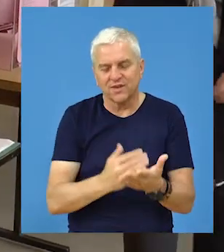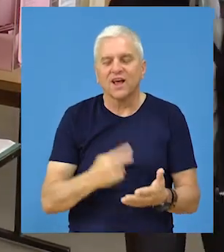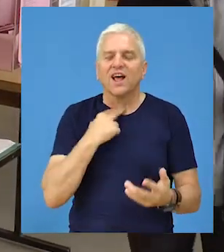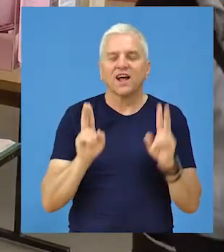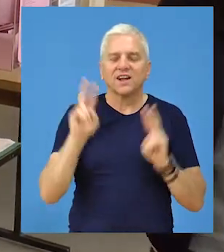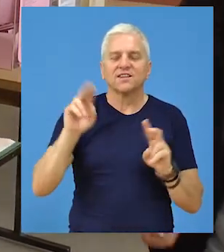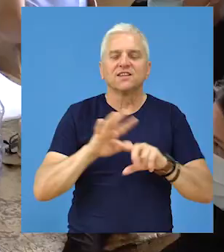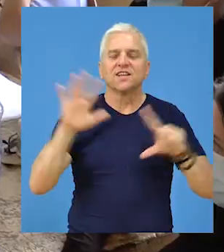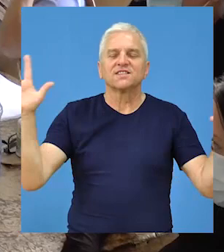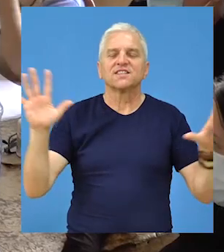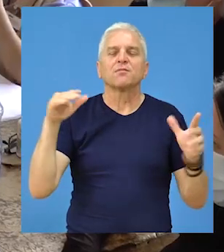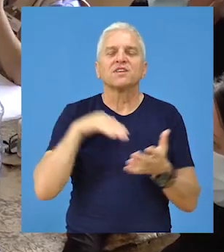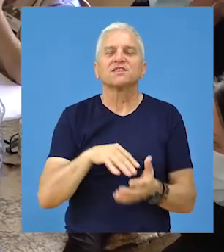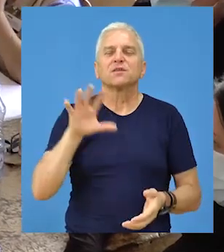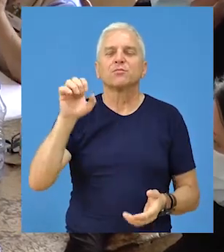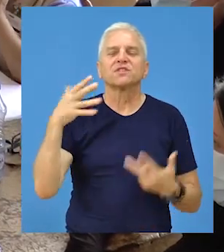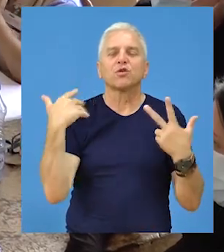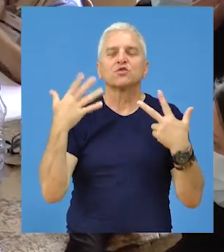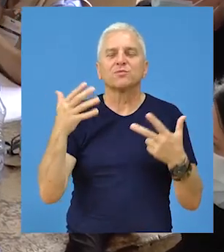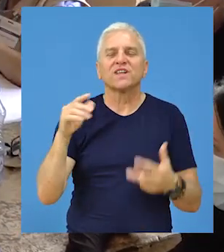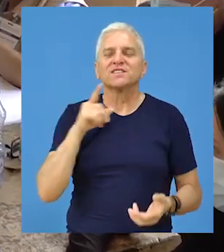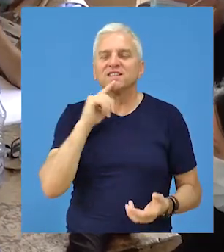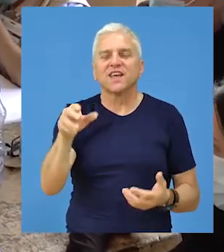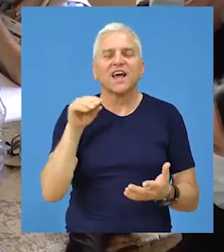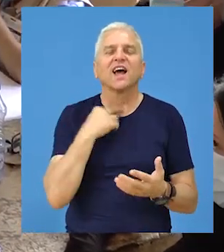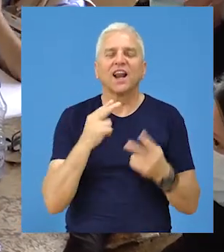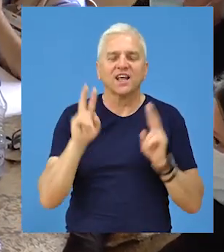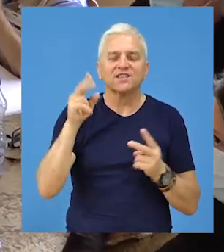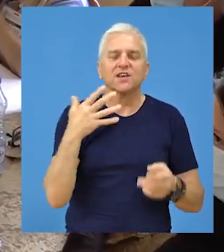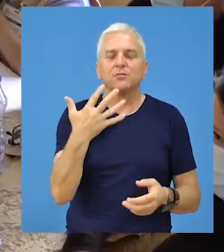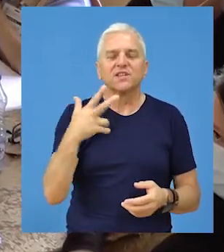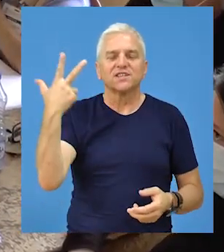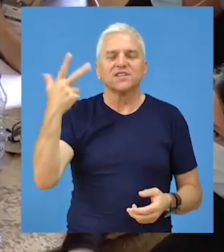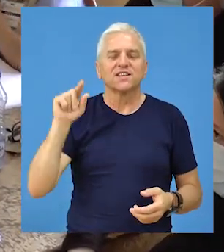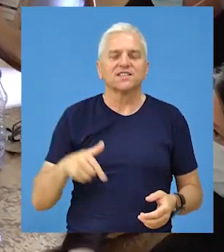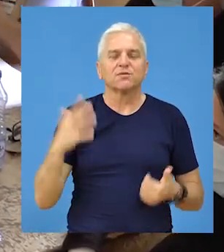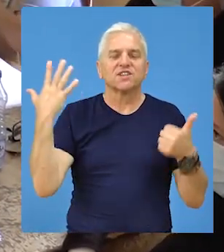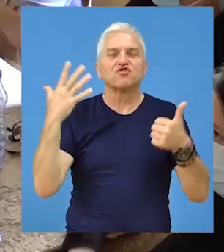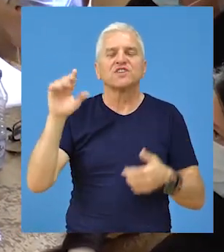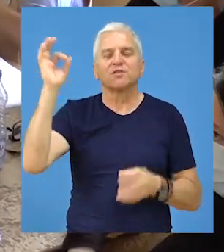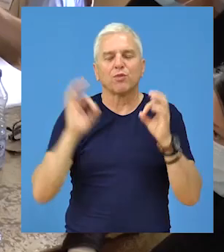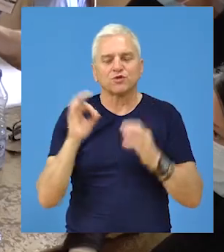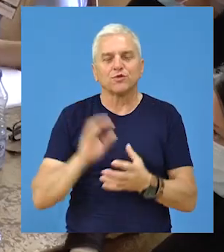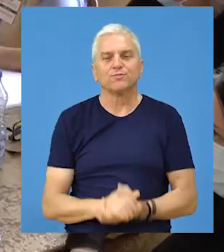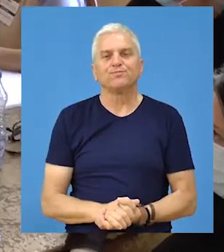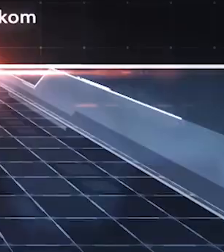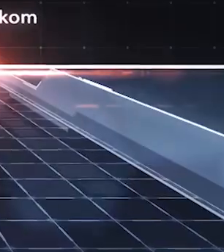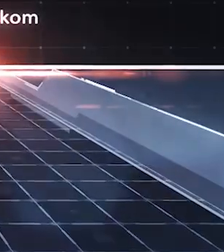glasalo njih 17.580, odnosno 53,6 od 100.